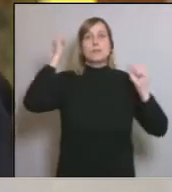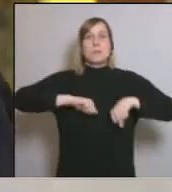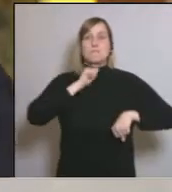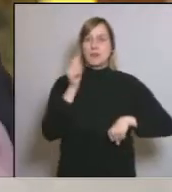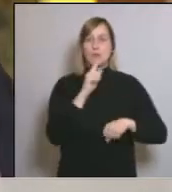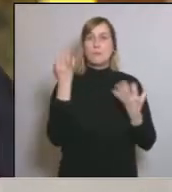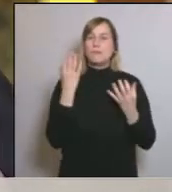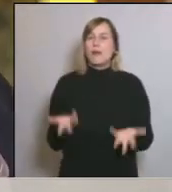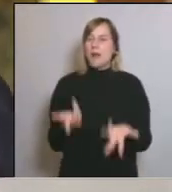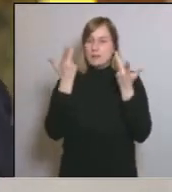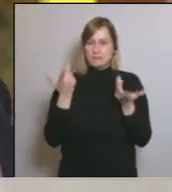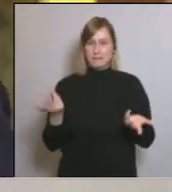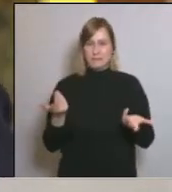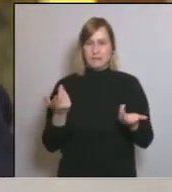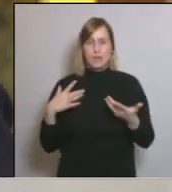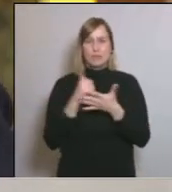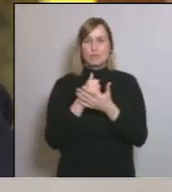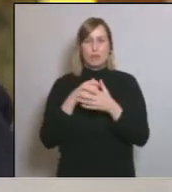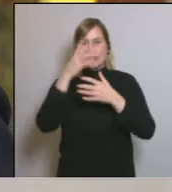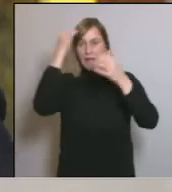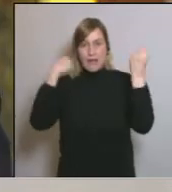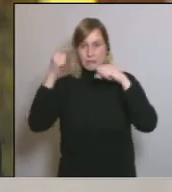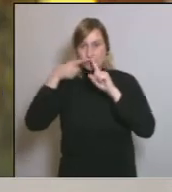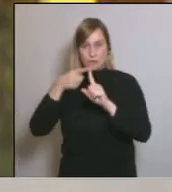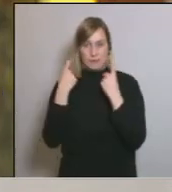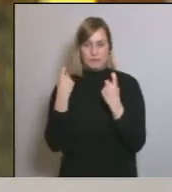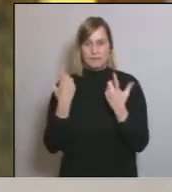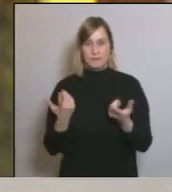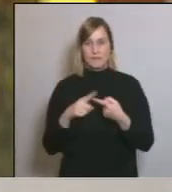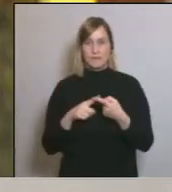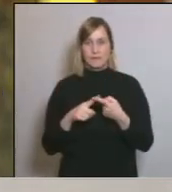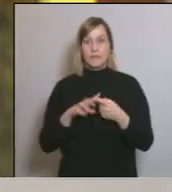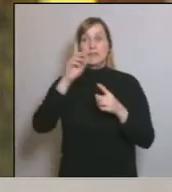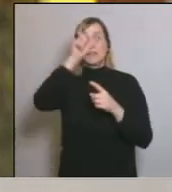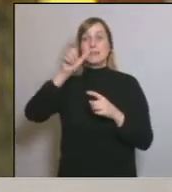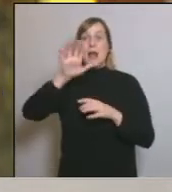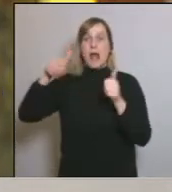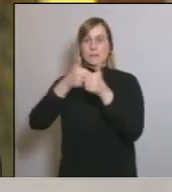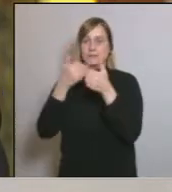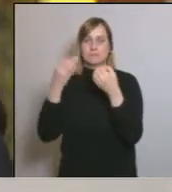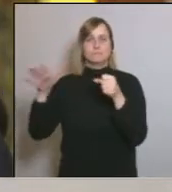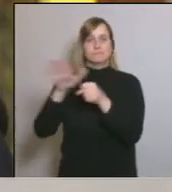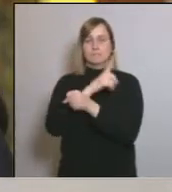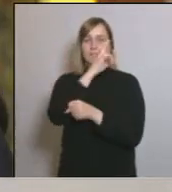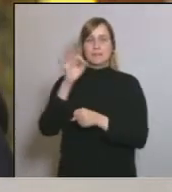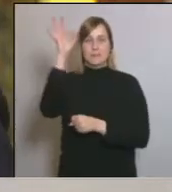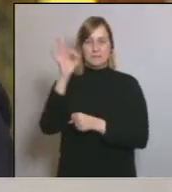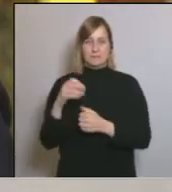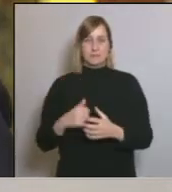àgils. Necessitem tota la força i tota l'acció en aquests moments i els avals han de tenir una cobertura del 100%.